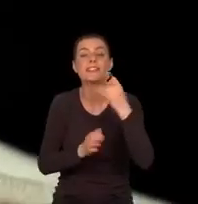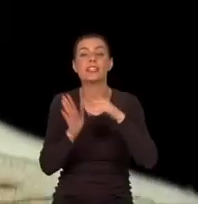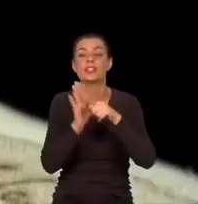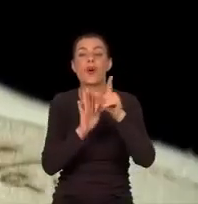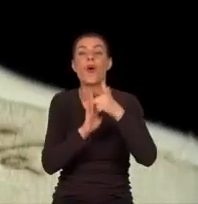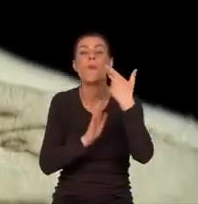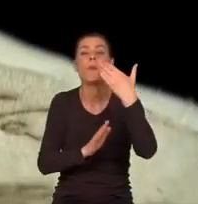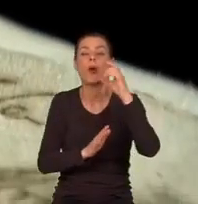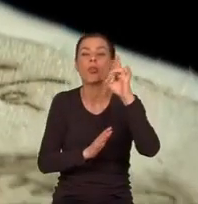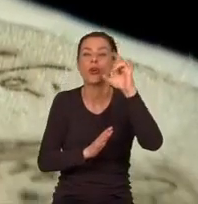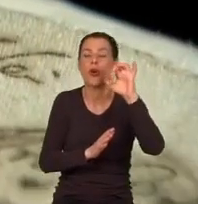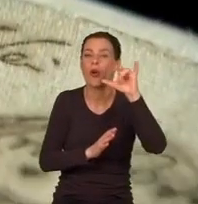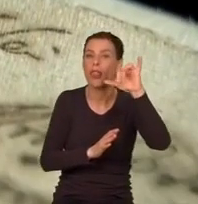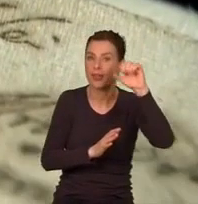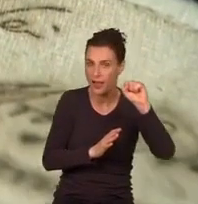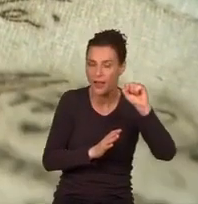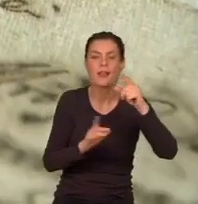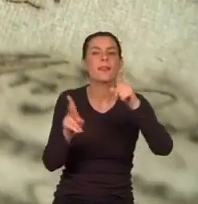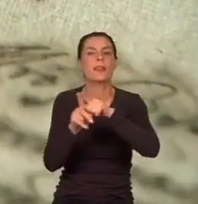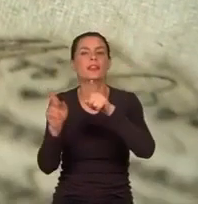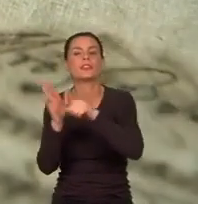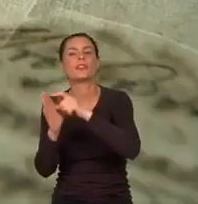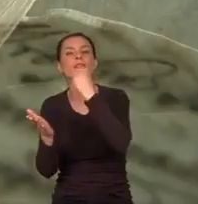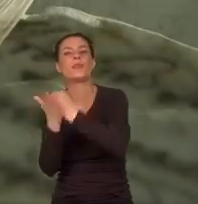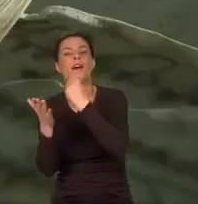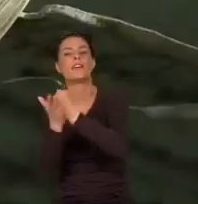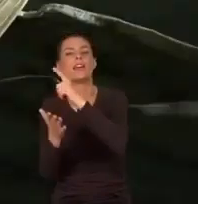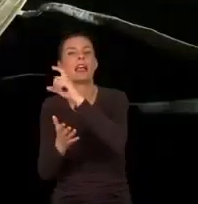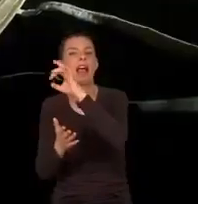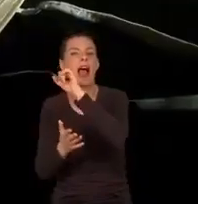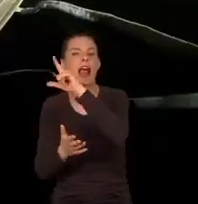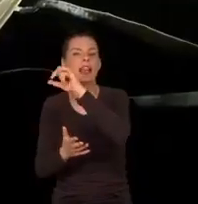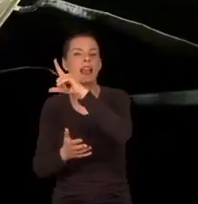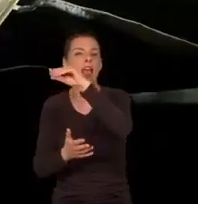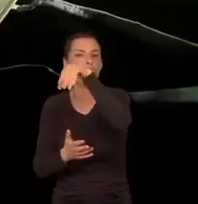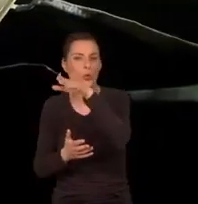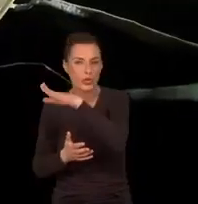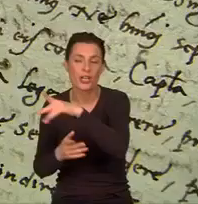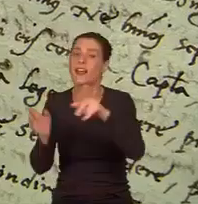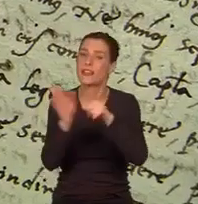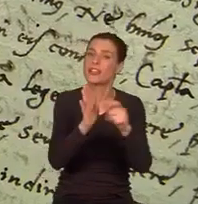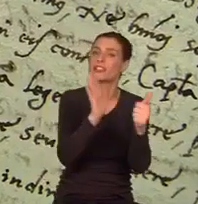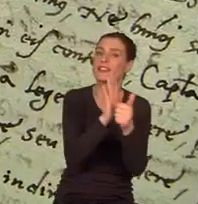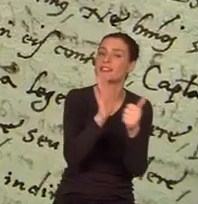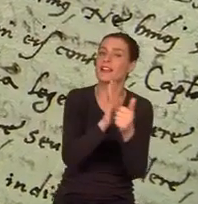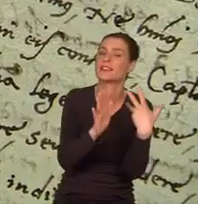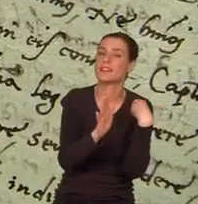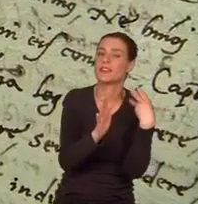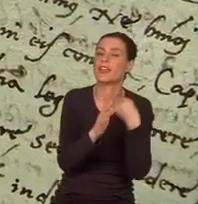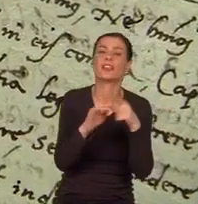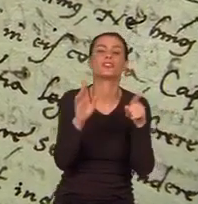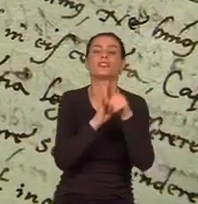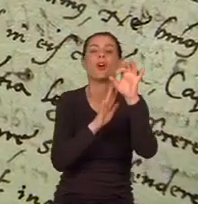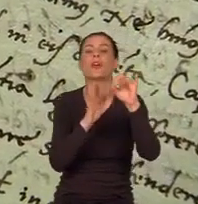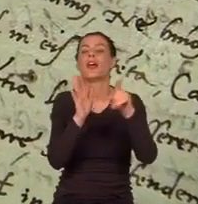Są tu też akta procesu Galileusza. Robią wrażenie. Są i szesnastowieczne dokumenty związane z